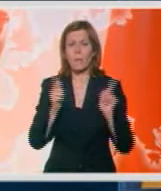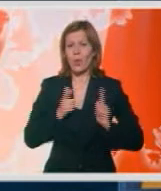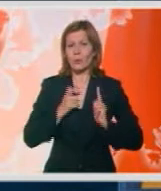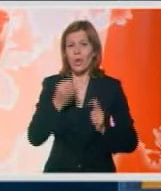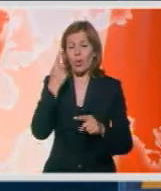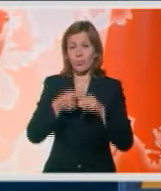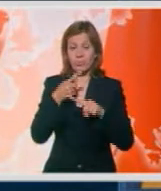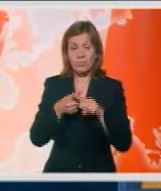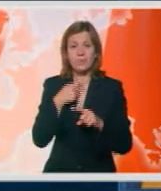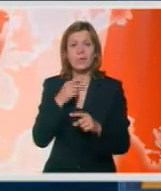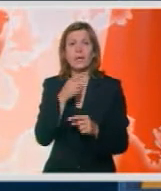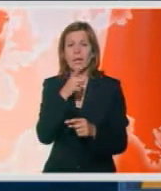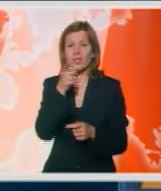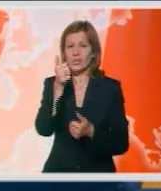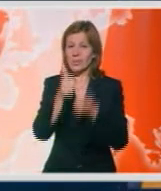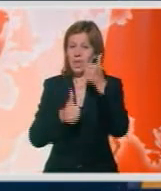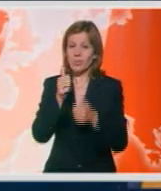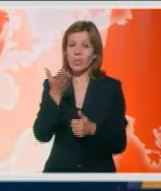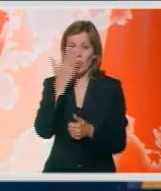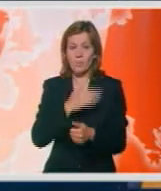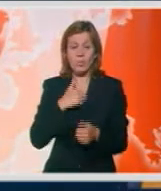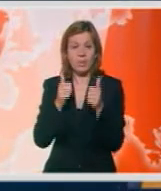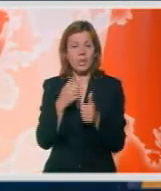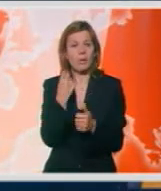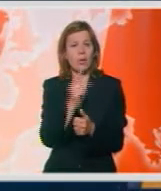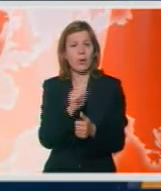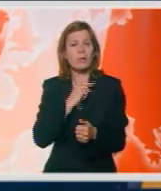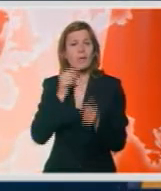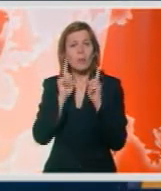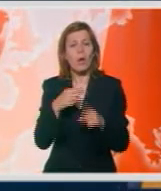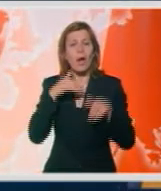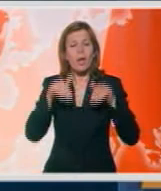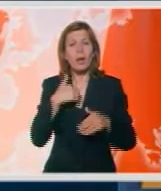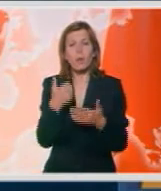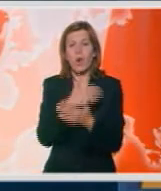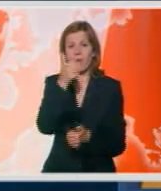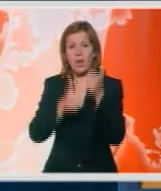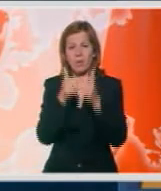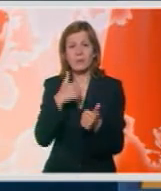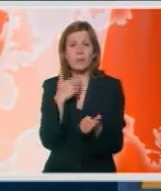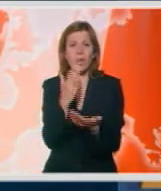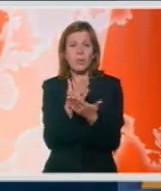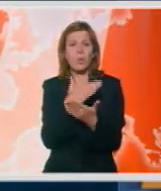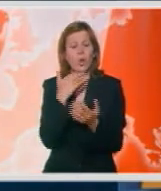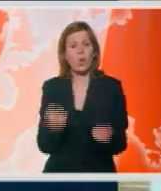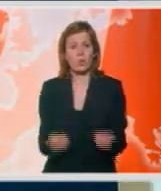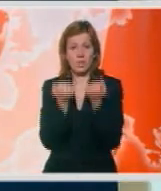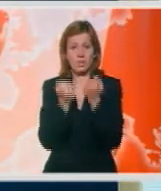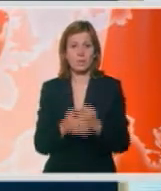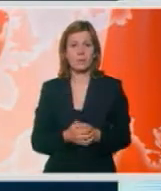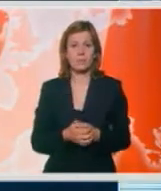da se nađemo na takvom takmičenju. Dobro je da nismo morali da igramo kvalifikacije jer bi sigurno bilo mnogo tešno.